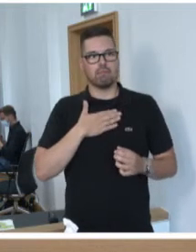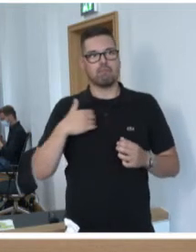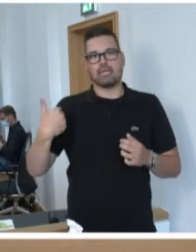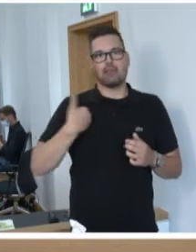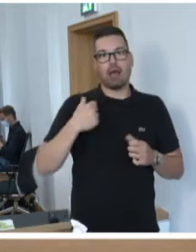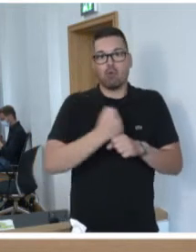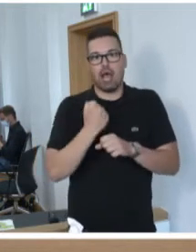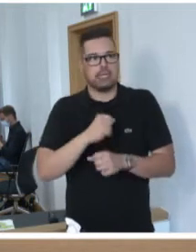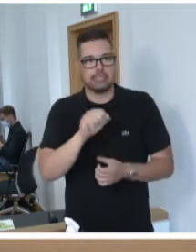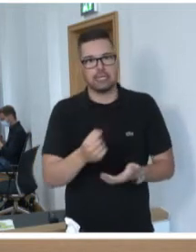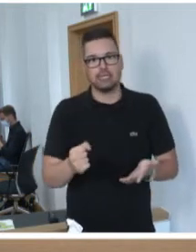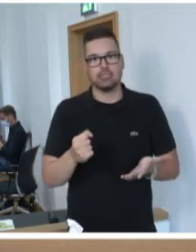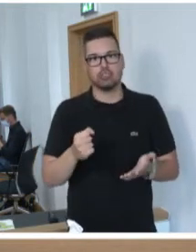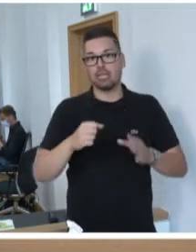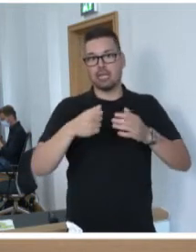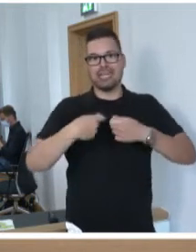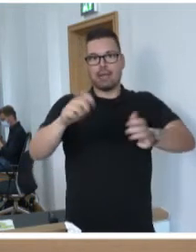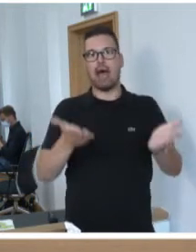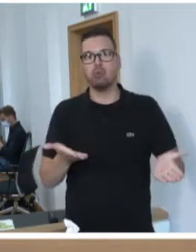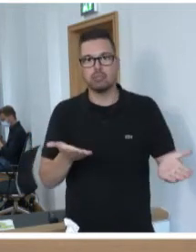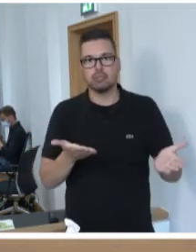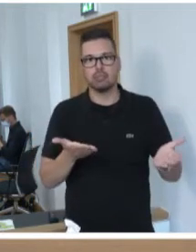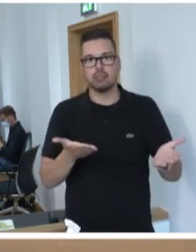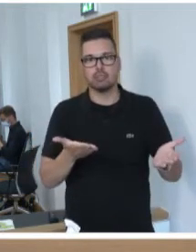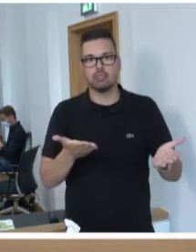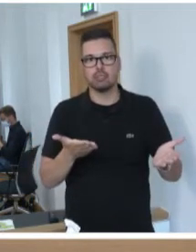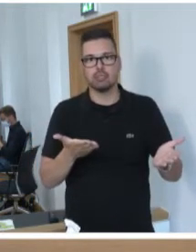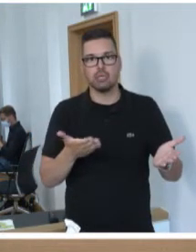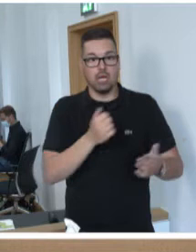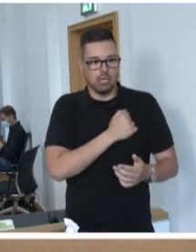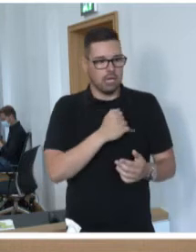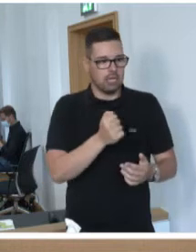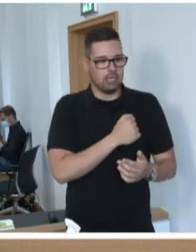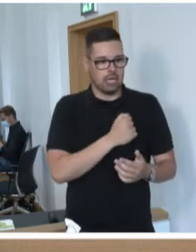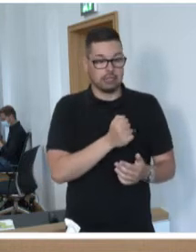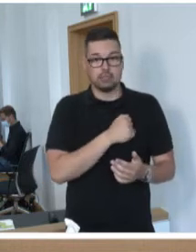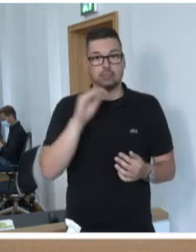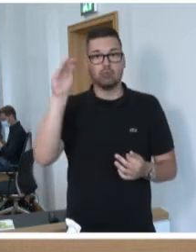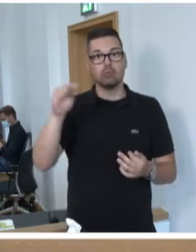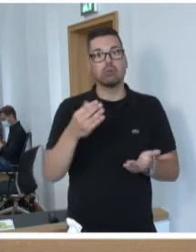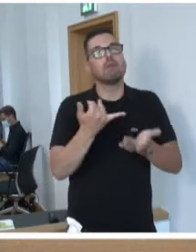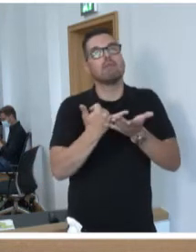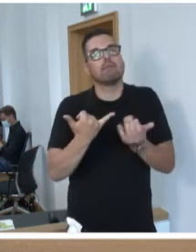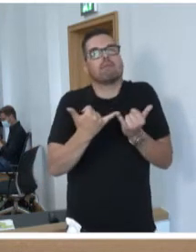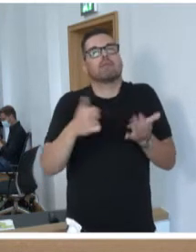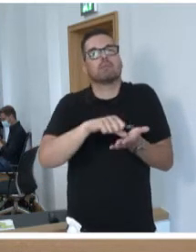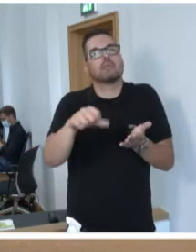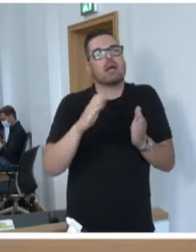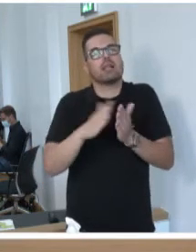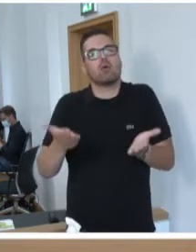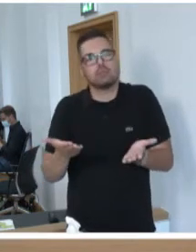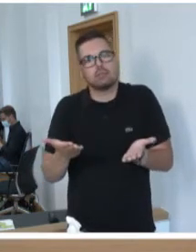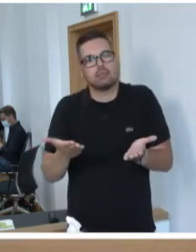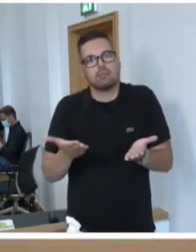Moment nicht arbeiten. Wir haben gebaut, wir machen uns massive Sorgen um die Zukunft. Ich habe